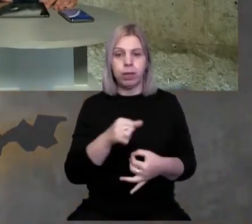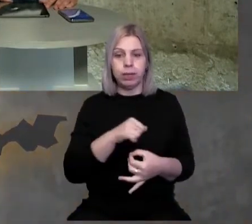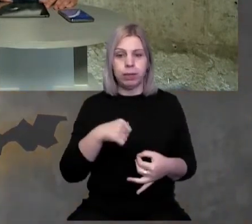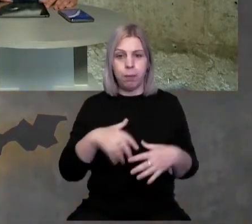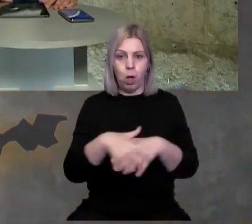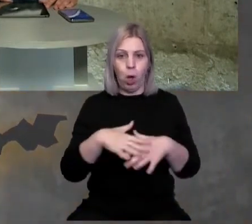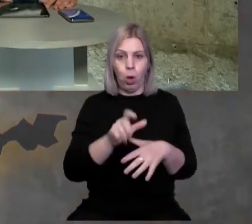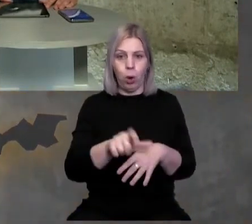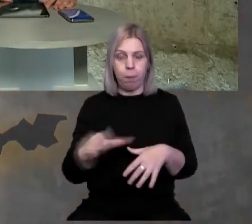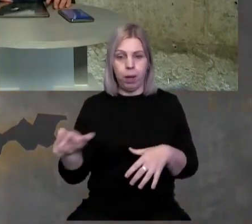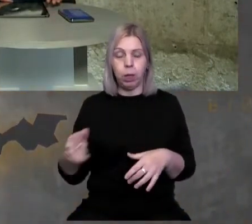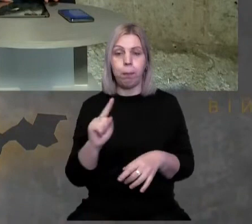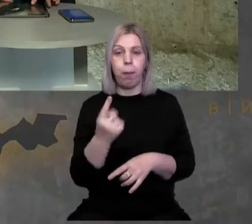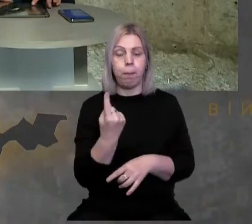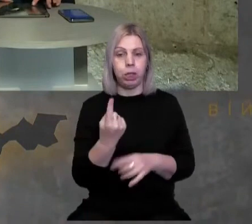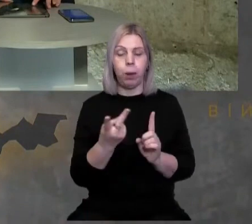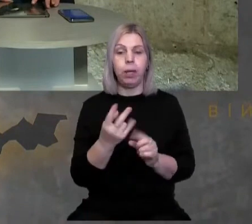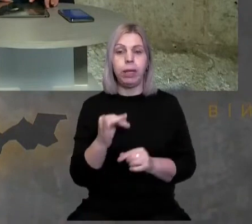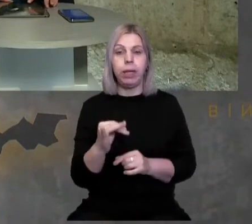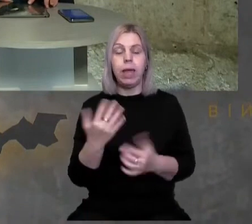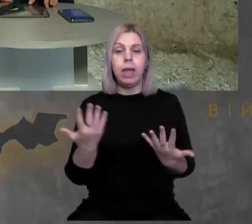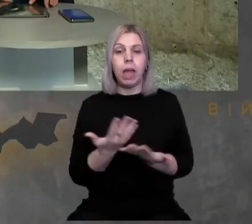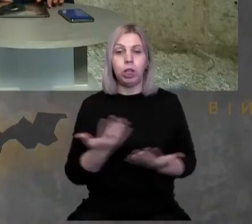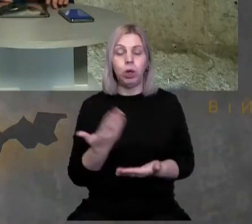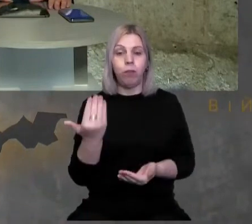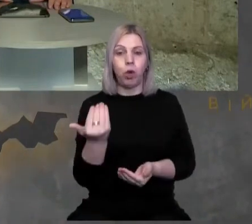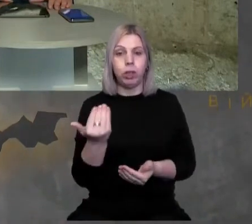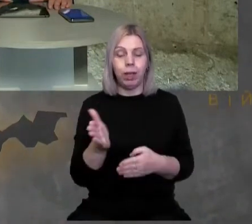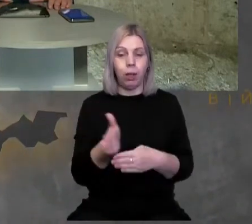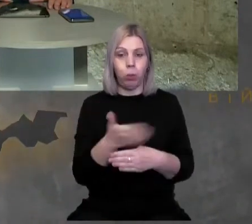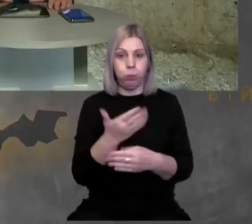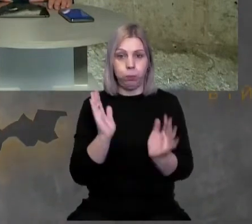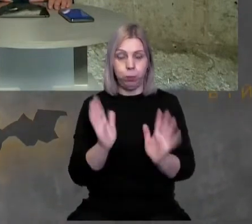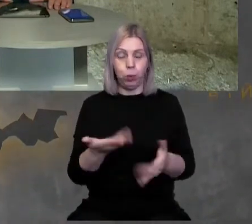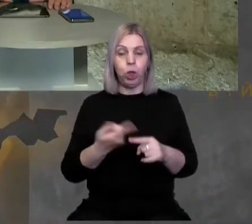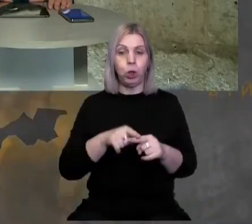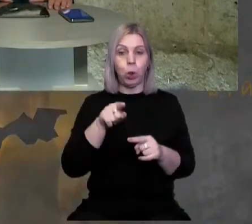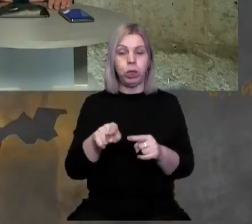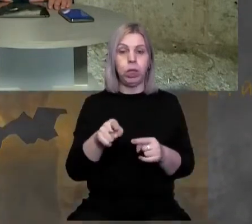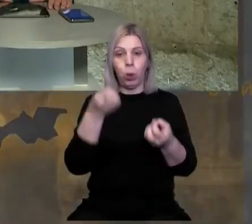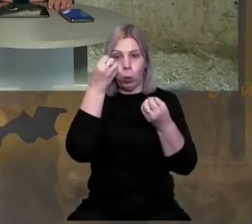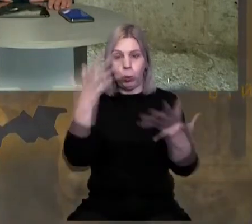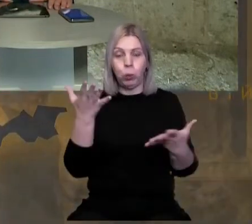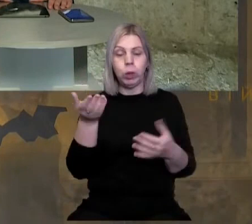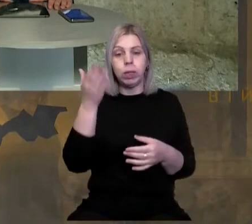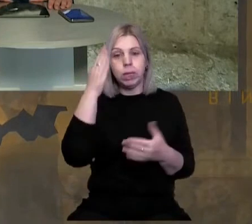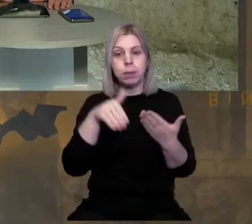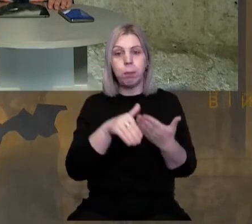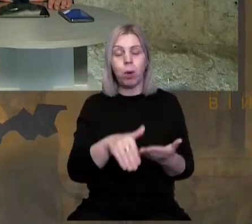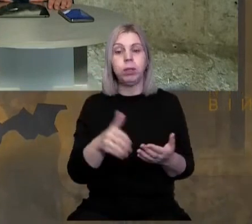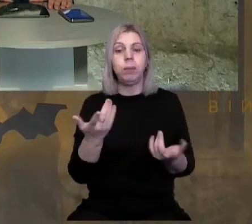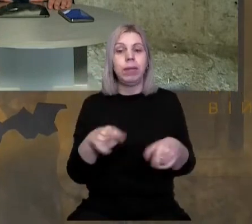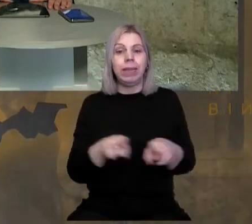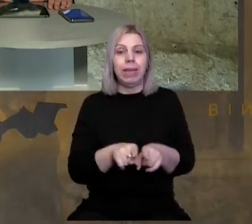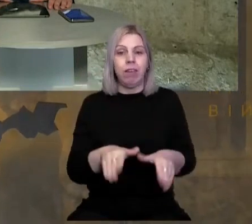громадою, по-перше. І якщо вже вона демонтується, тоді в культурний спосіб, а не